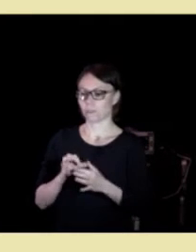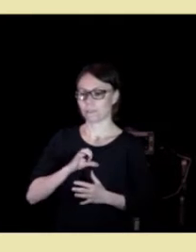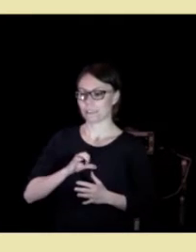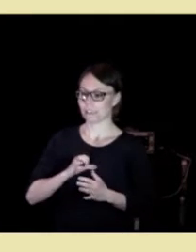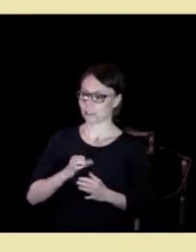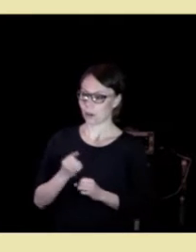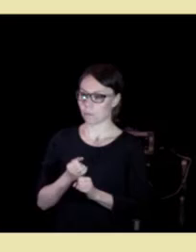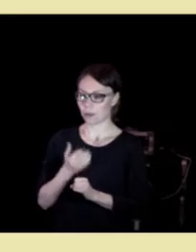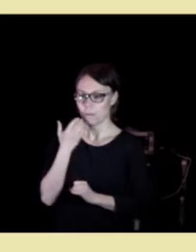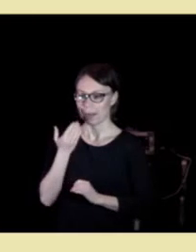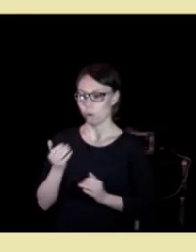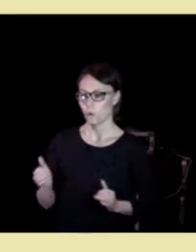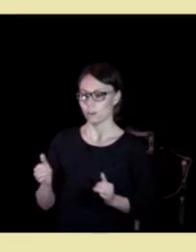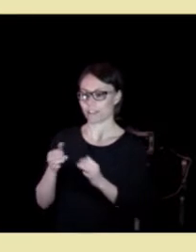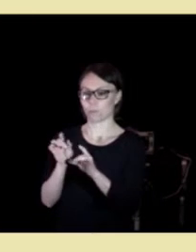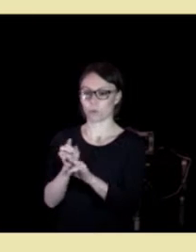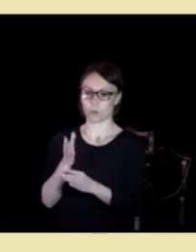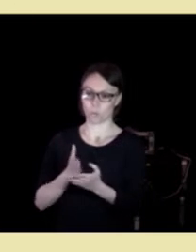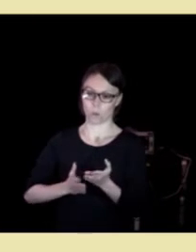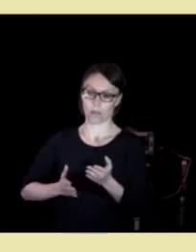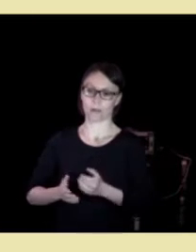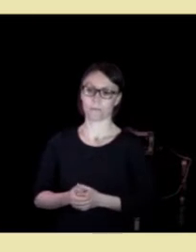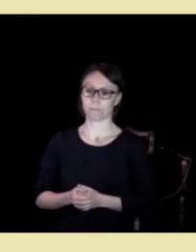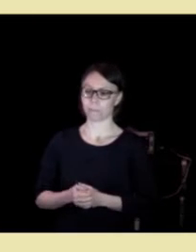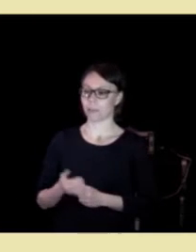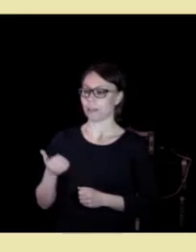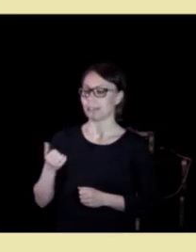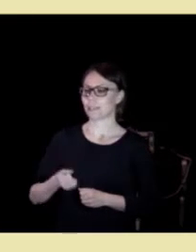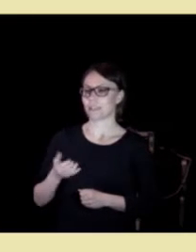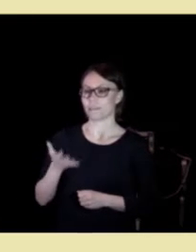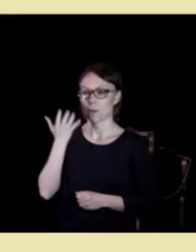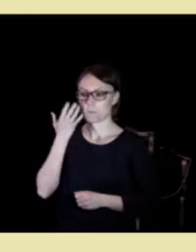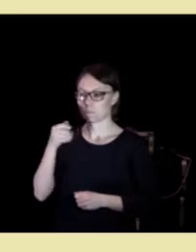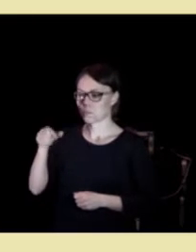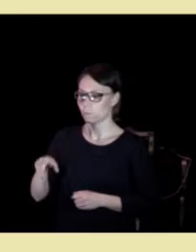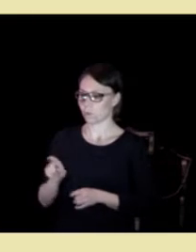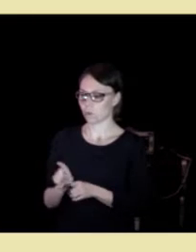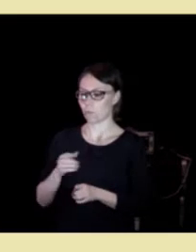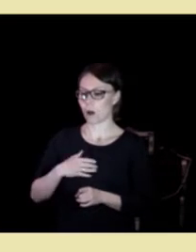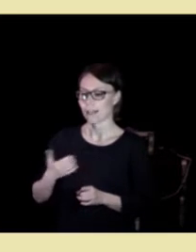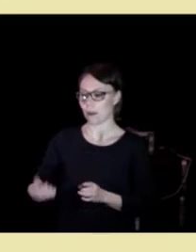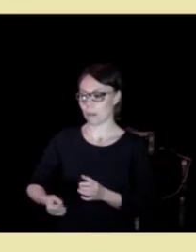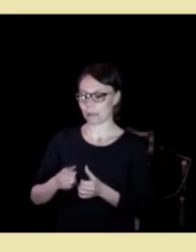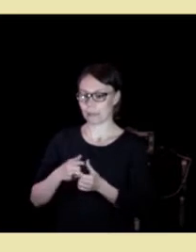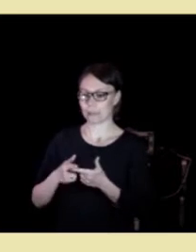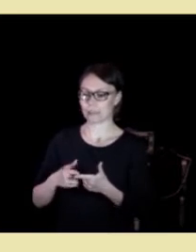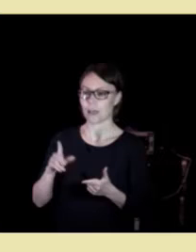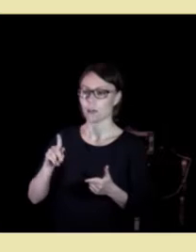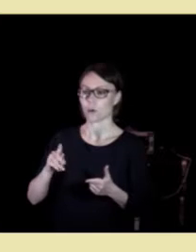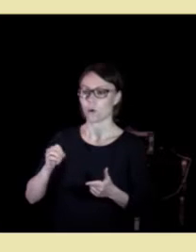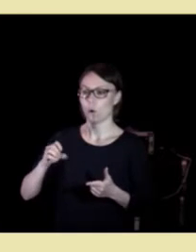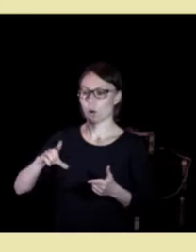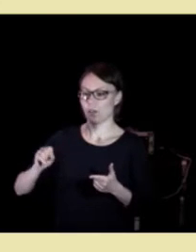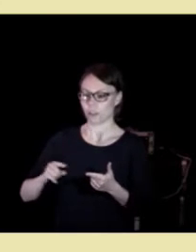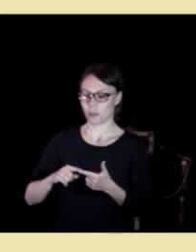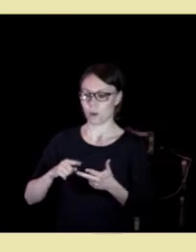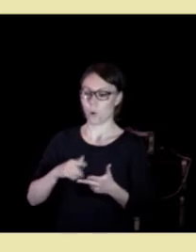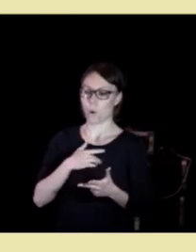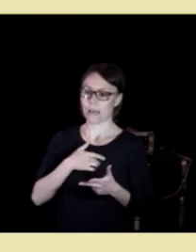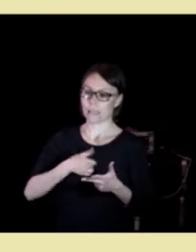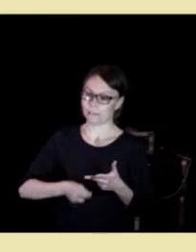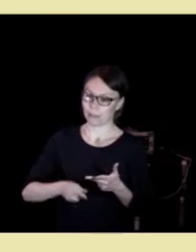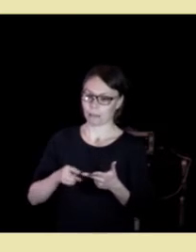arbeidet på denne måten. 65-åringen som både har diabetes, kols og hjertesvikt.